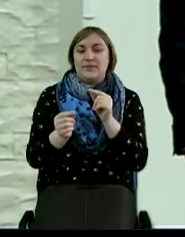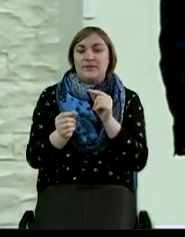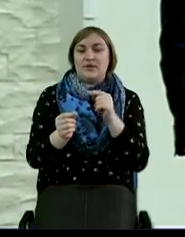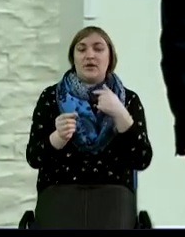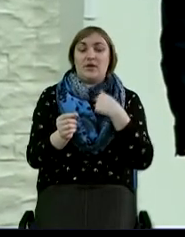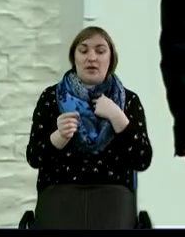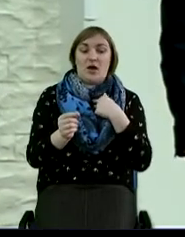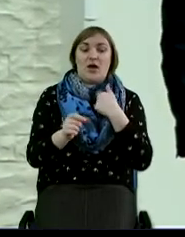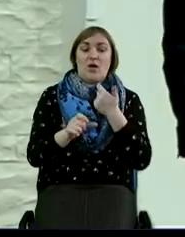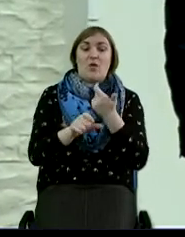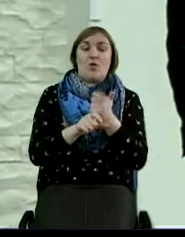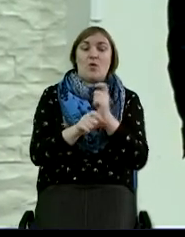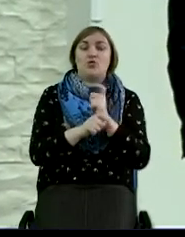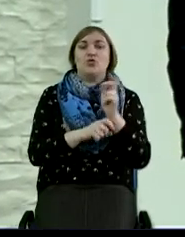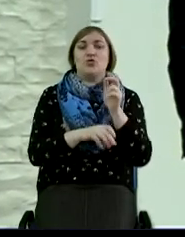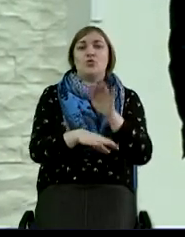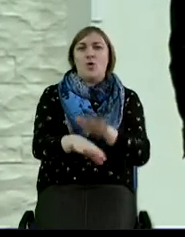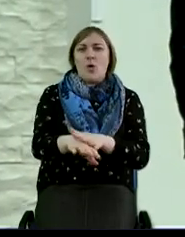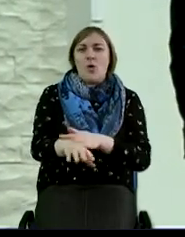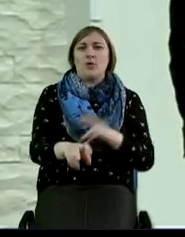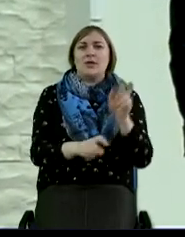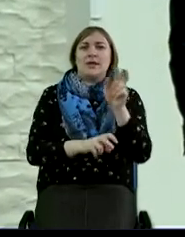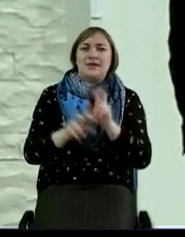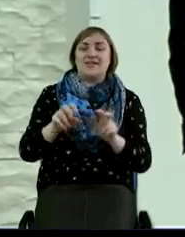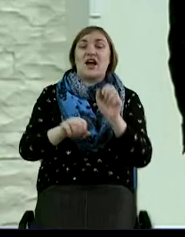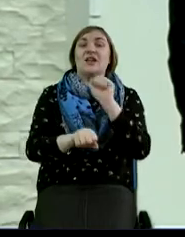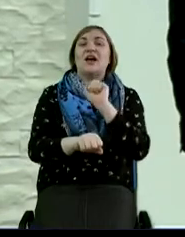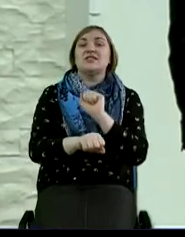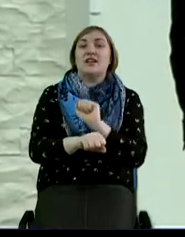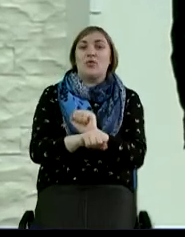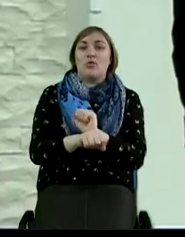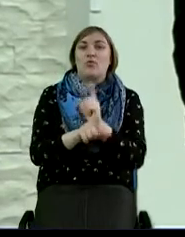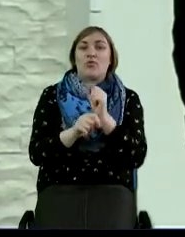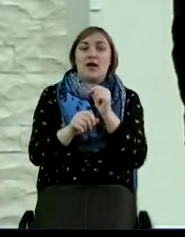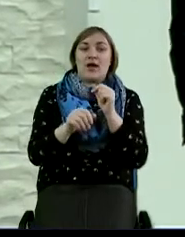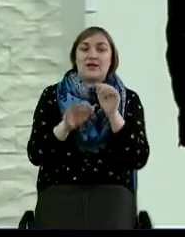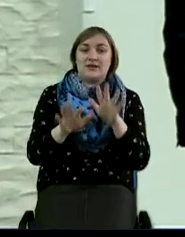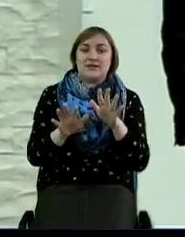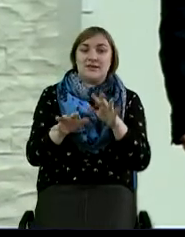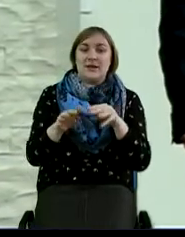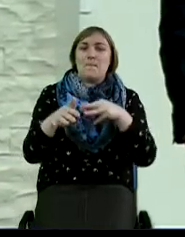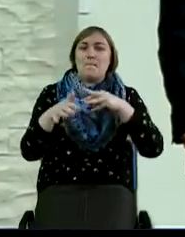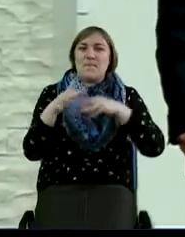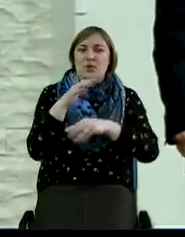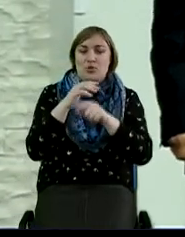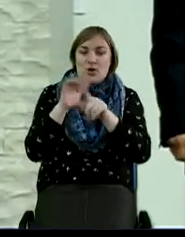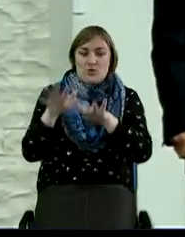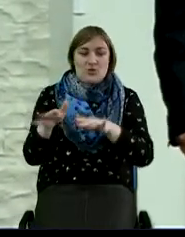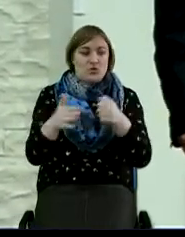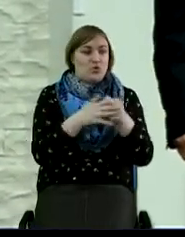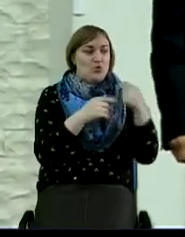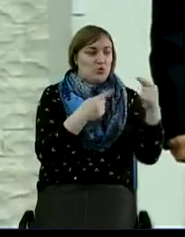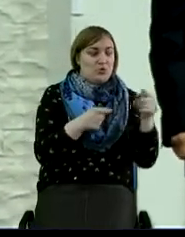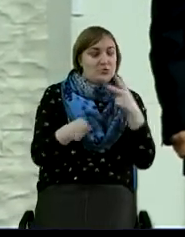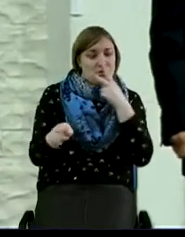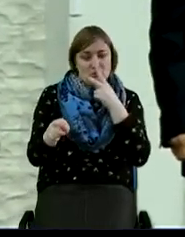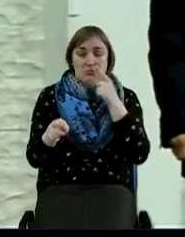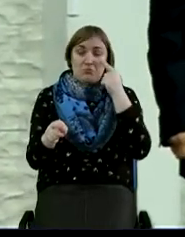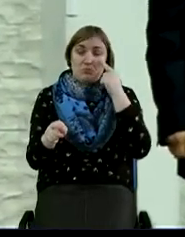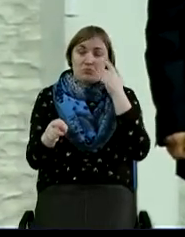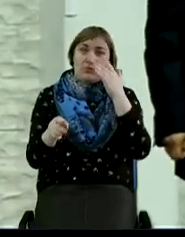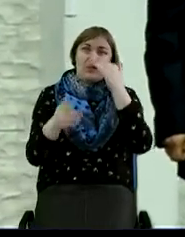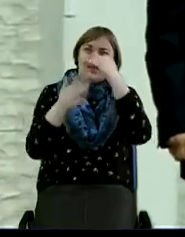долго я искал остановку, как нам проехать в метро с одного места до другого. Смотрю, вроде бы все понятно.